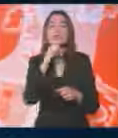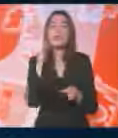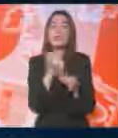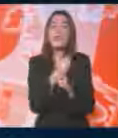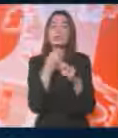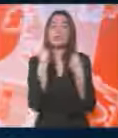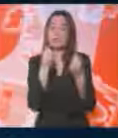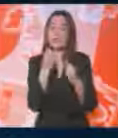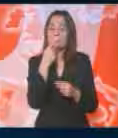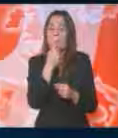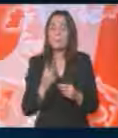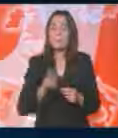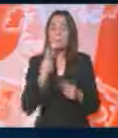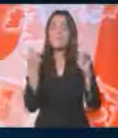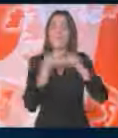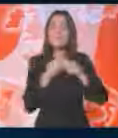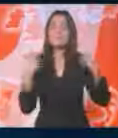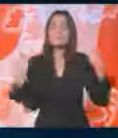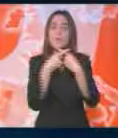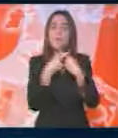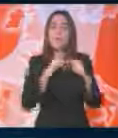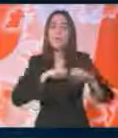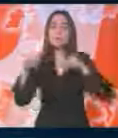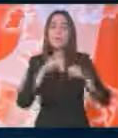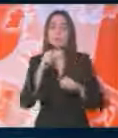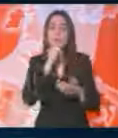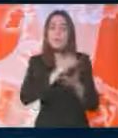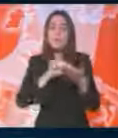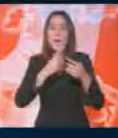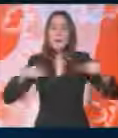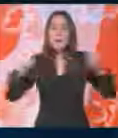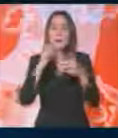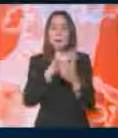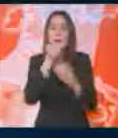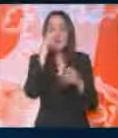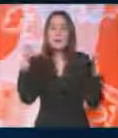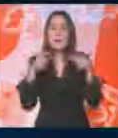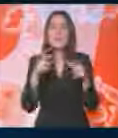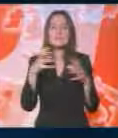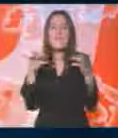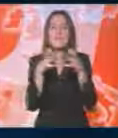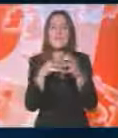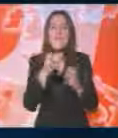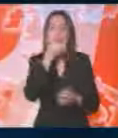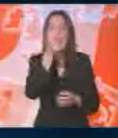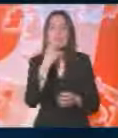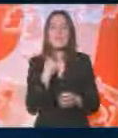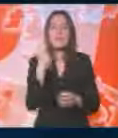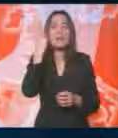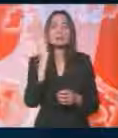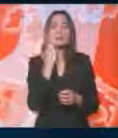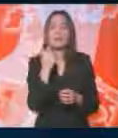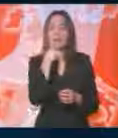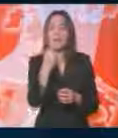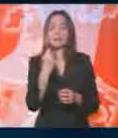reputaciju i vezuje se za sukobe. Direktor projekta za Balkan međunarodne krizne grupe Marko Prelec u intervju za glas Amerike